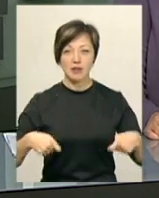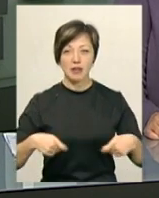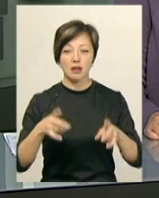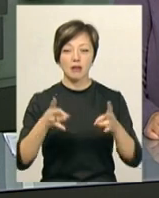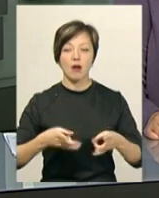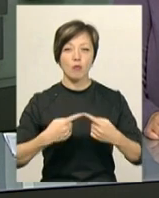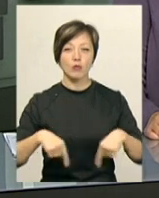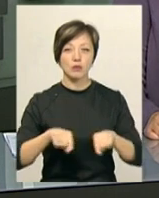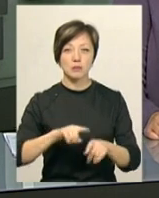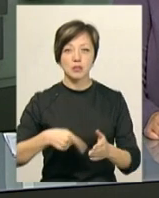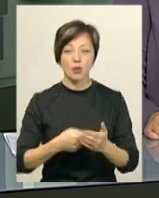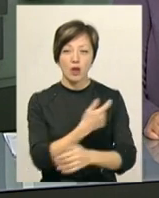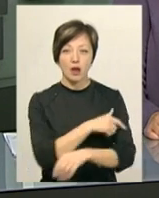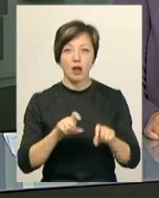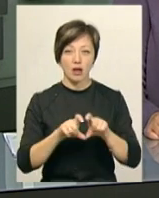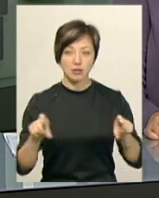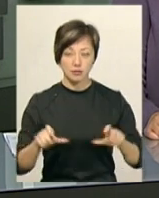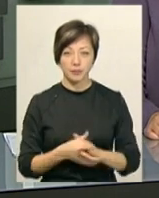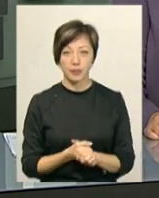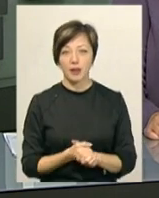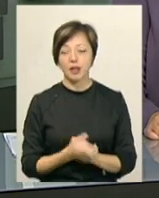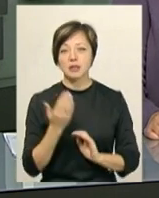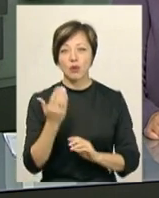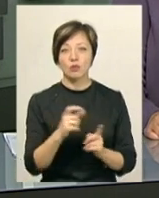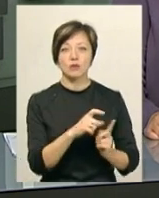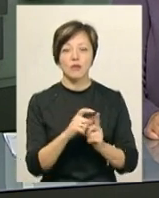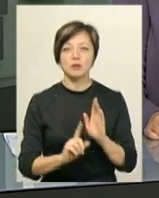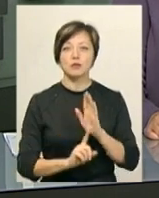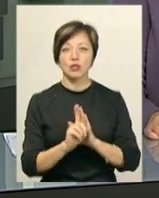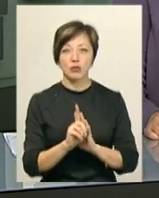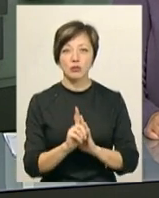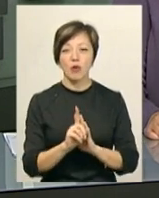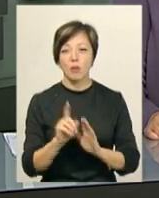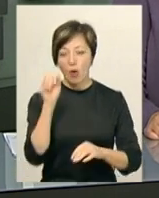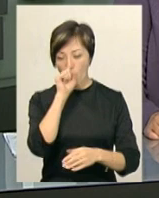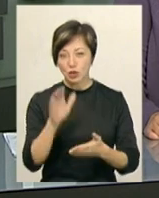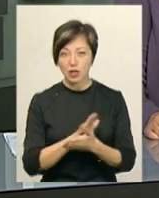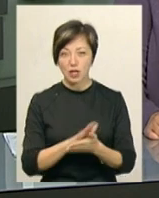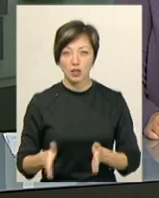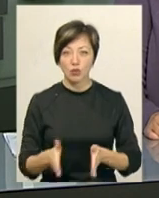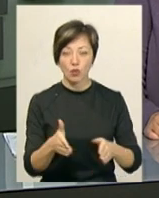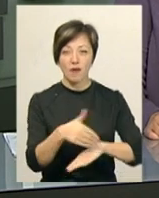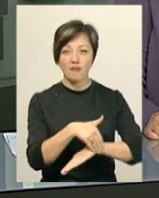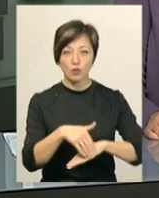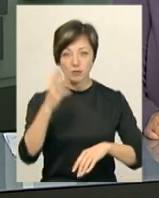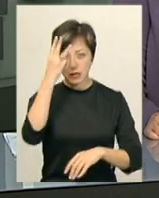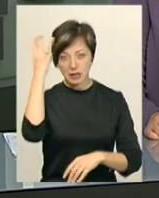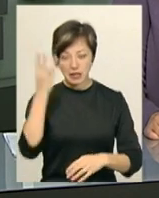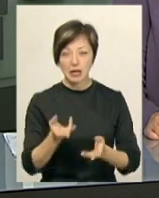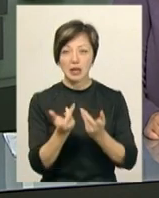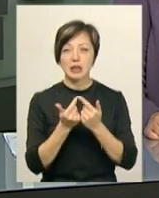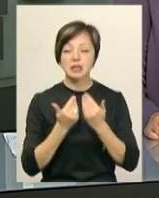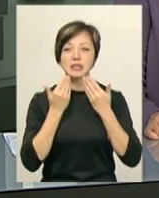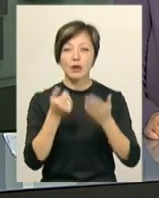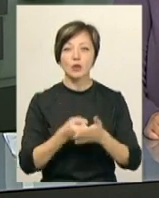травмпунктом Хмельницької міської лікарні Руслан Колесніков. За його словами, з початком ожеледиці на дорогах та вулицях обласного центру кількість